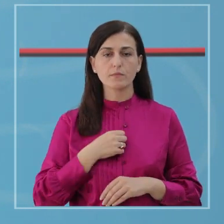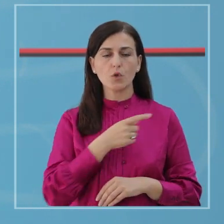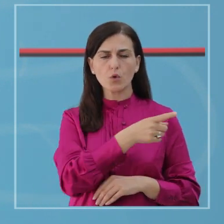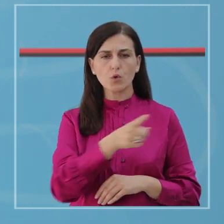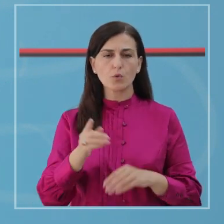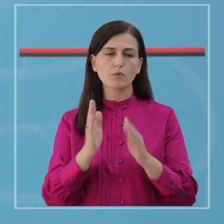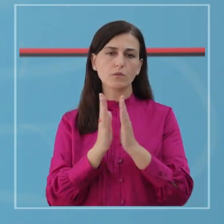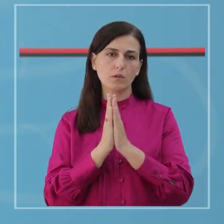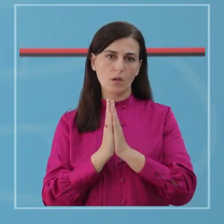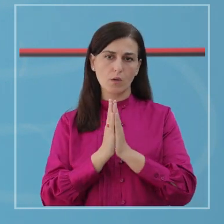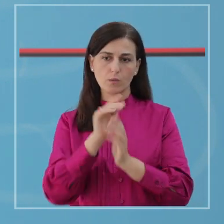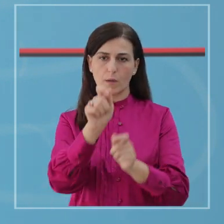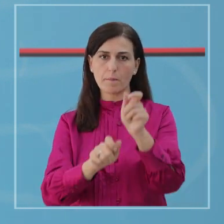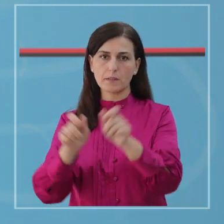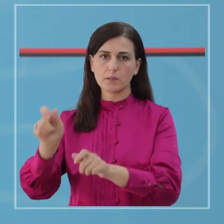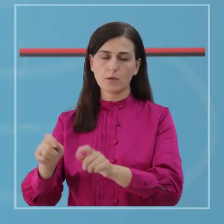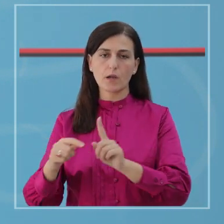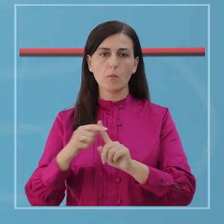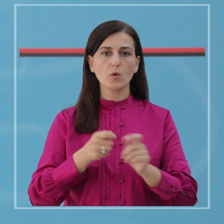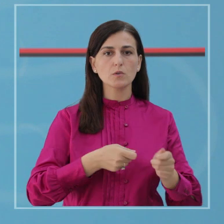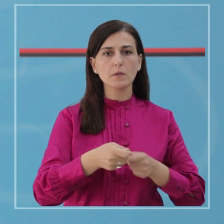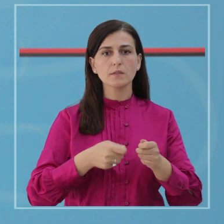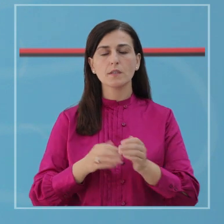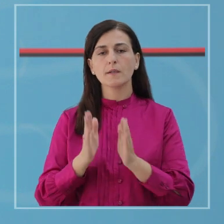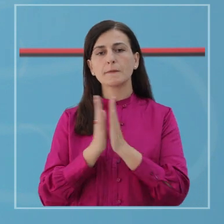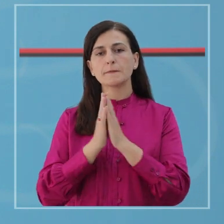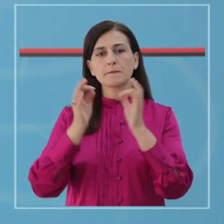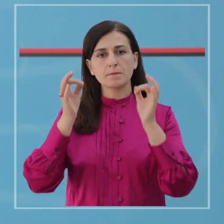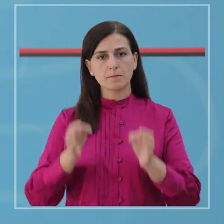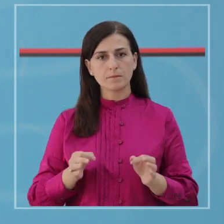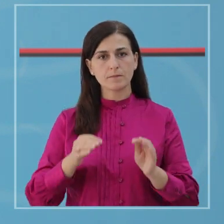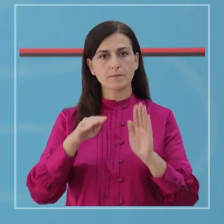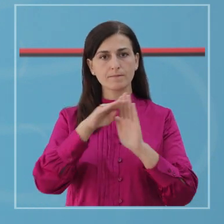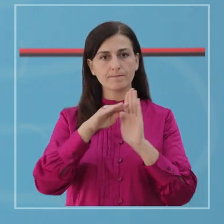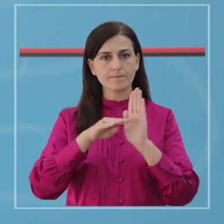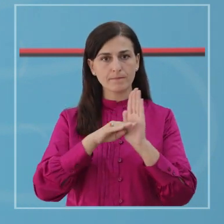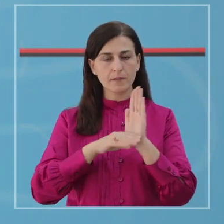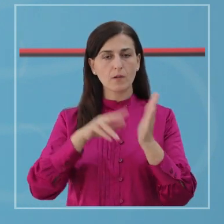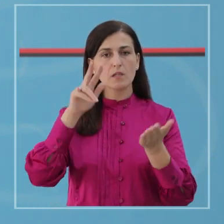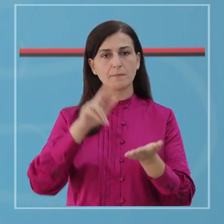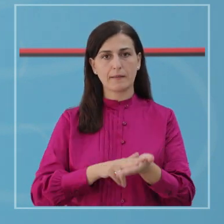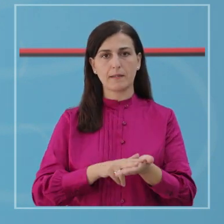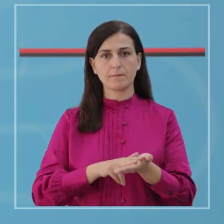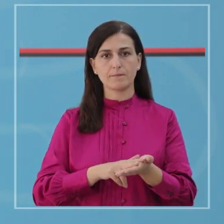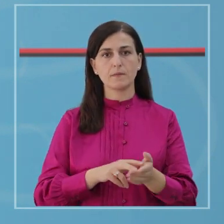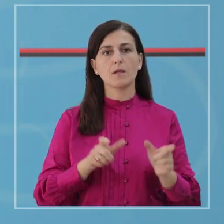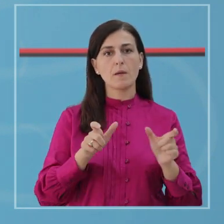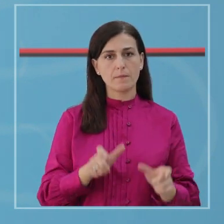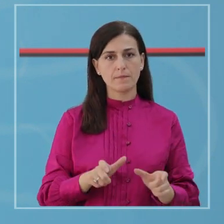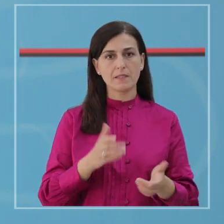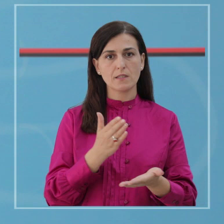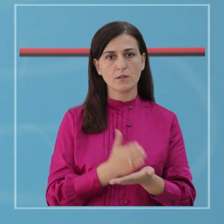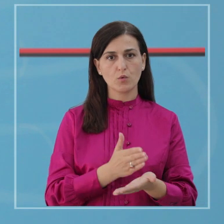lutje gjithë qytetarve dhe bizneseve të jenë rigoros në zbetimin e protokolleve të siguris, të vendose dhe të